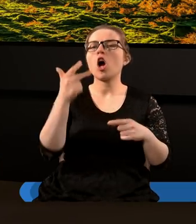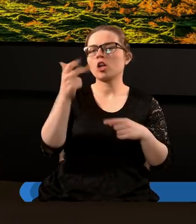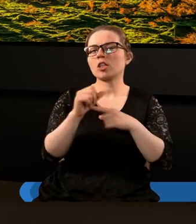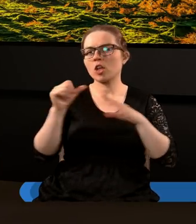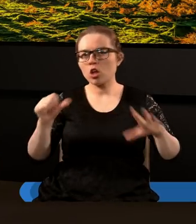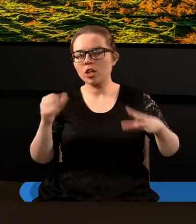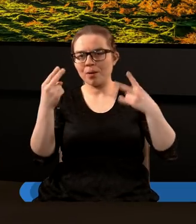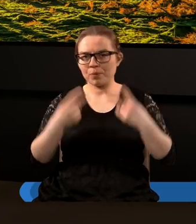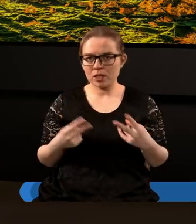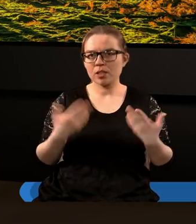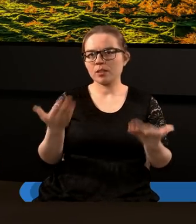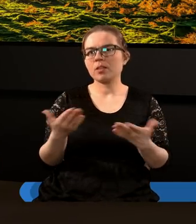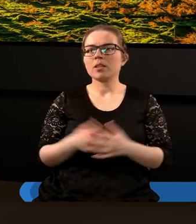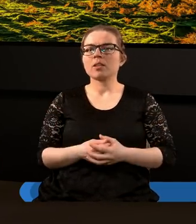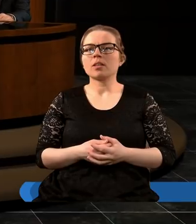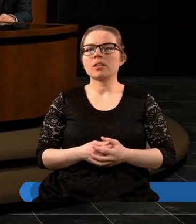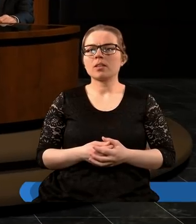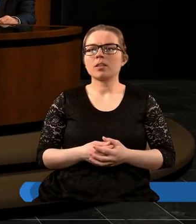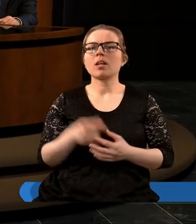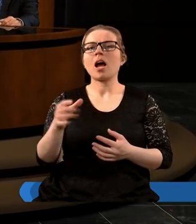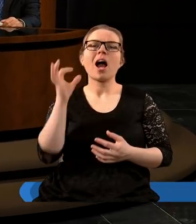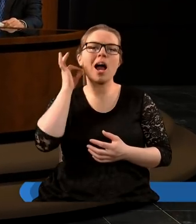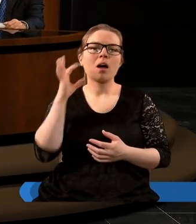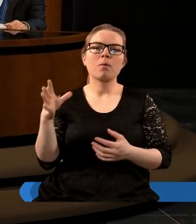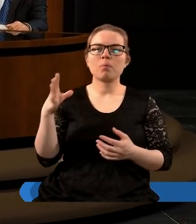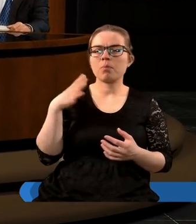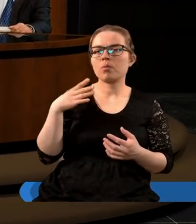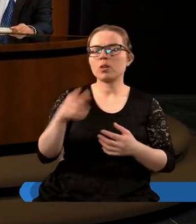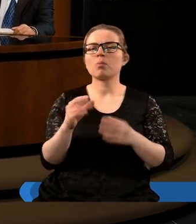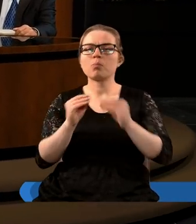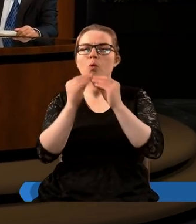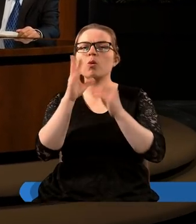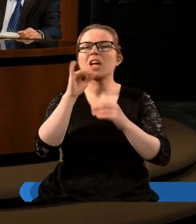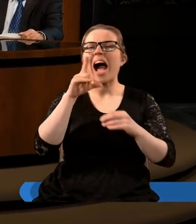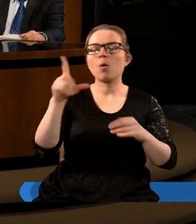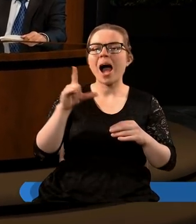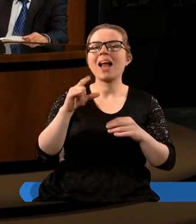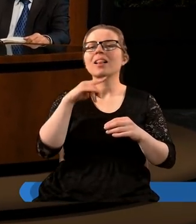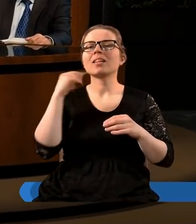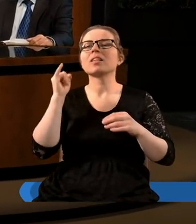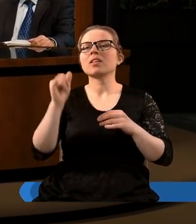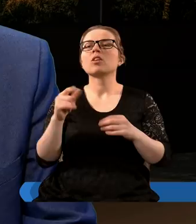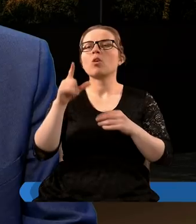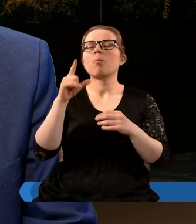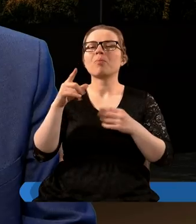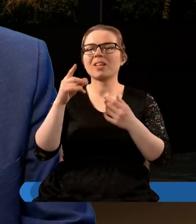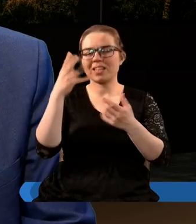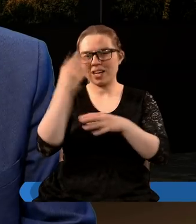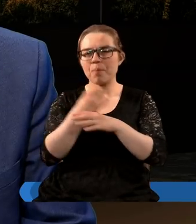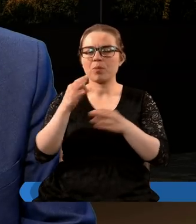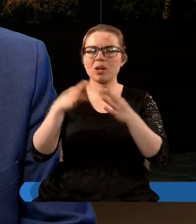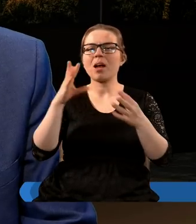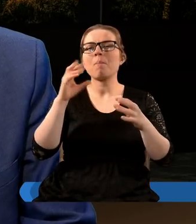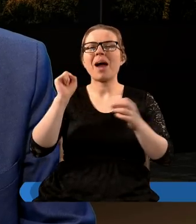do sześć. To może ja. A kobieta była przechodziana w purpurę i w szkarłat i przeozdobiona złotem, drogimi